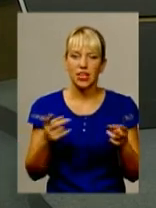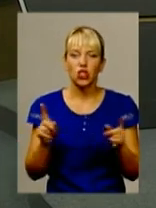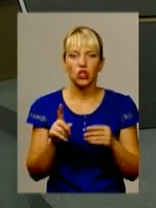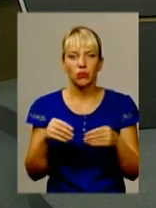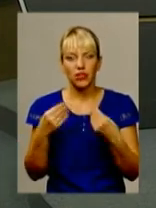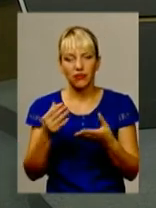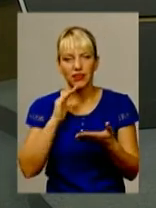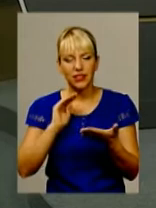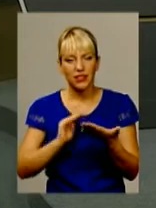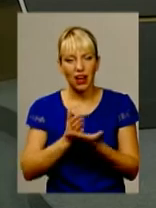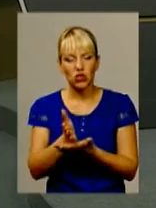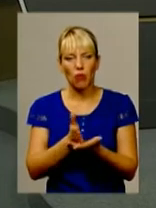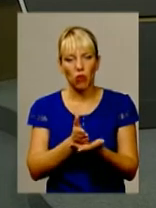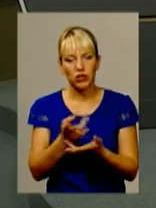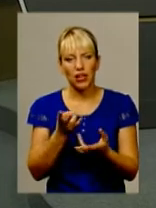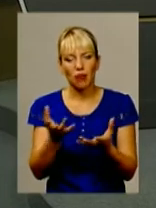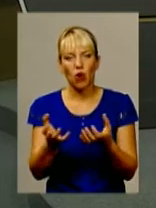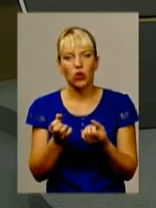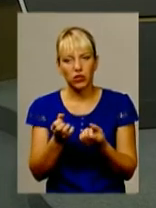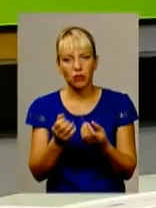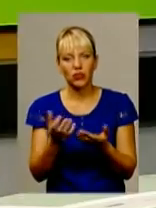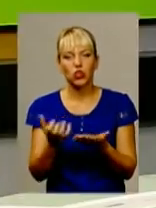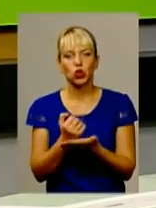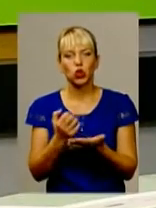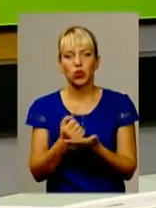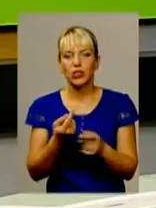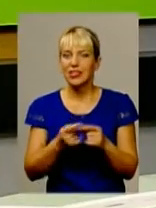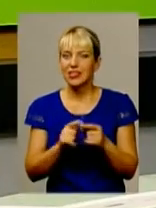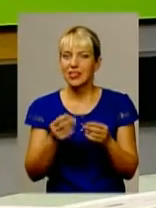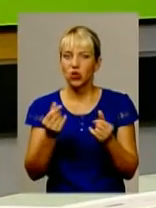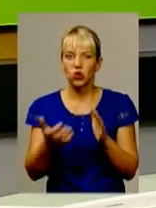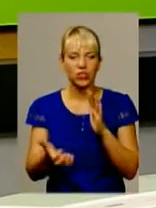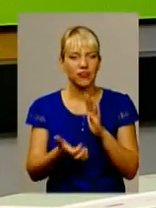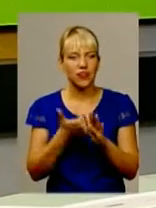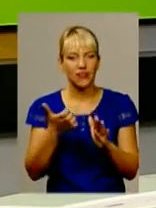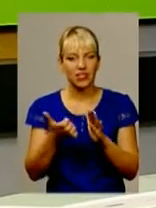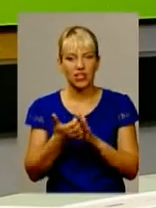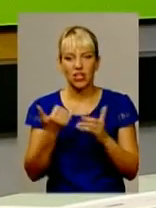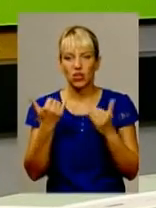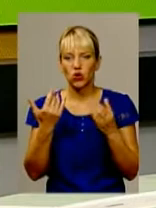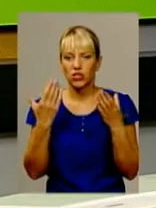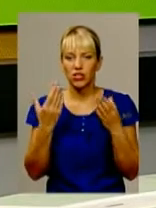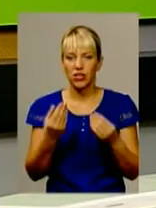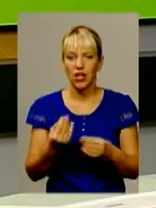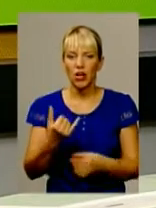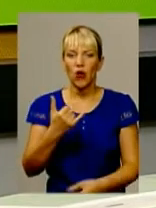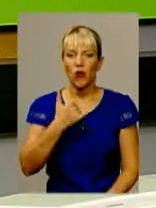певні доходи. Даних доходів від перевезення пасажирів нам не вистачає. Поясню, чому. На сьогоднішній в нас